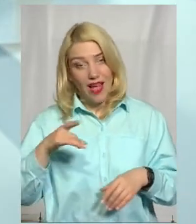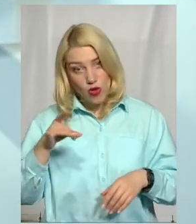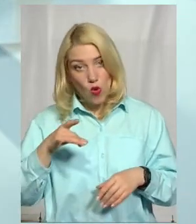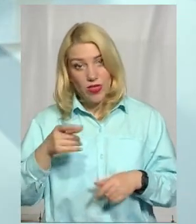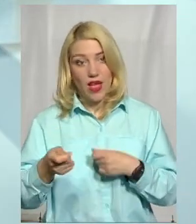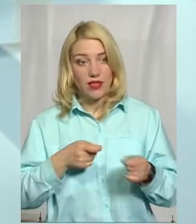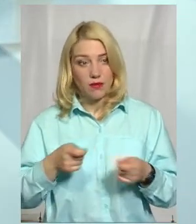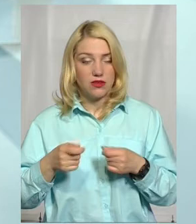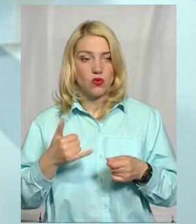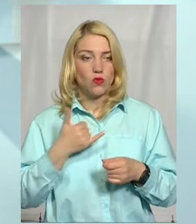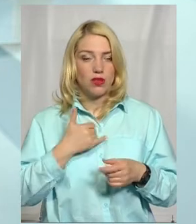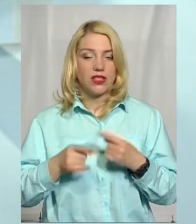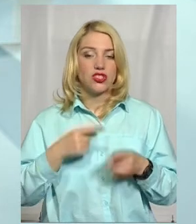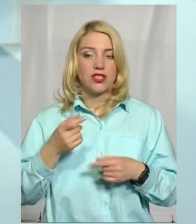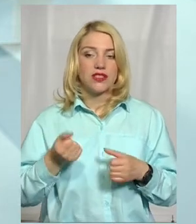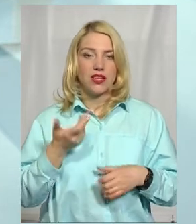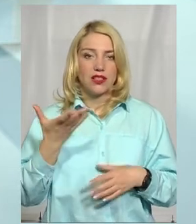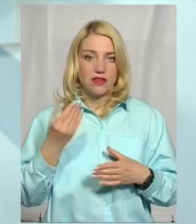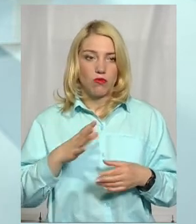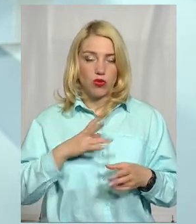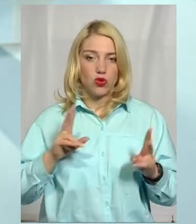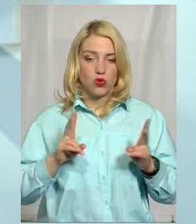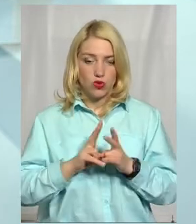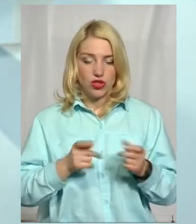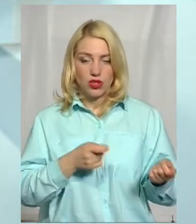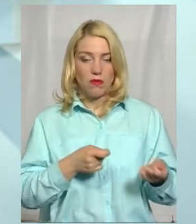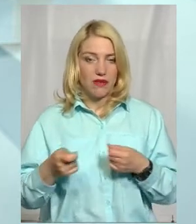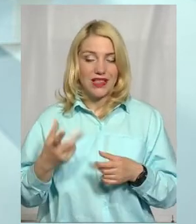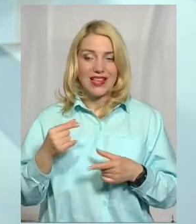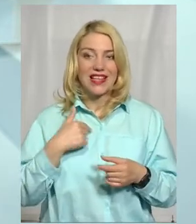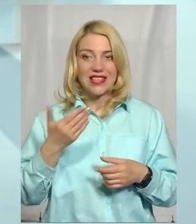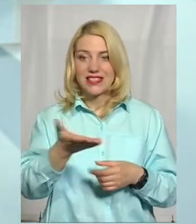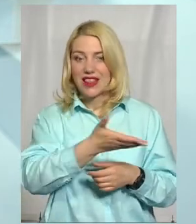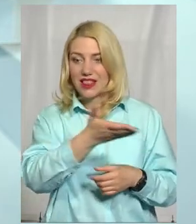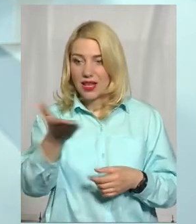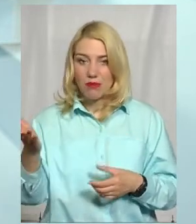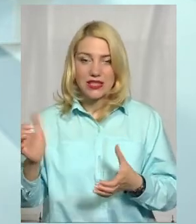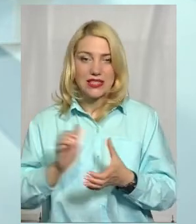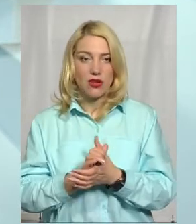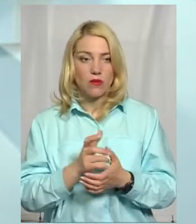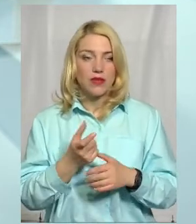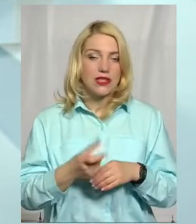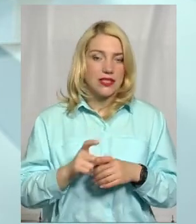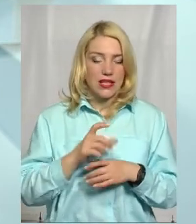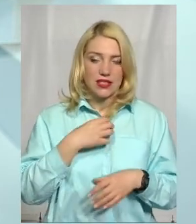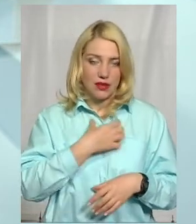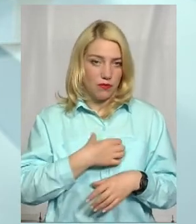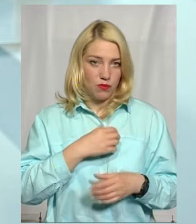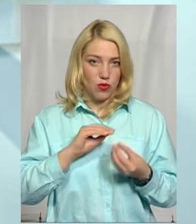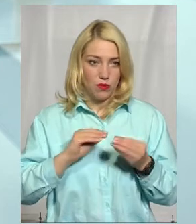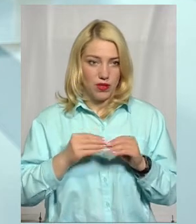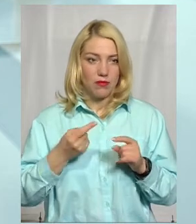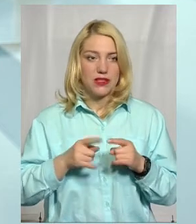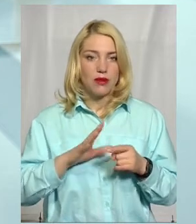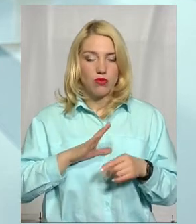через декілька днів у мене була зустріч з перевізниками, де я з ними знайомився. І серед найбільш нагальних проблем – це